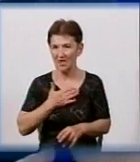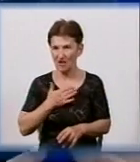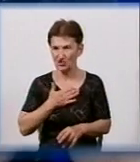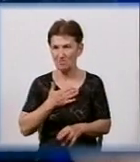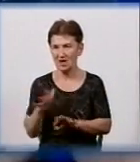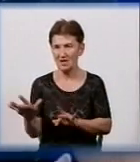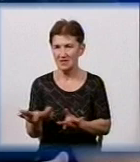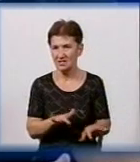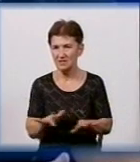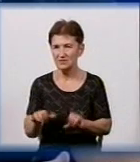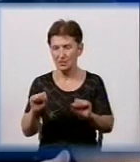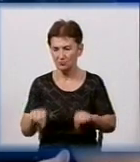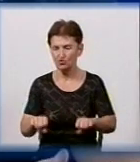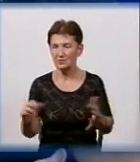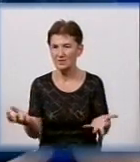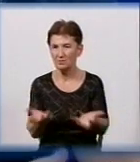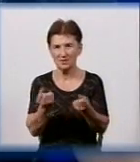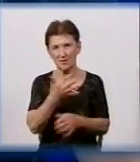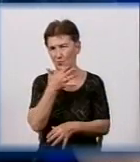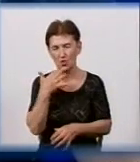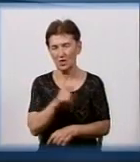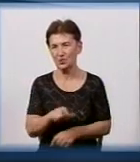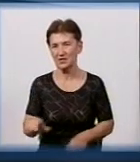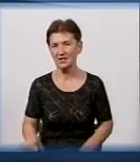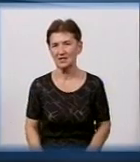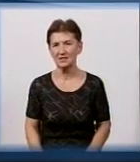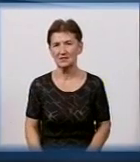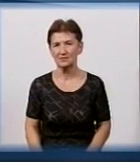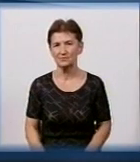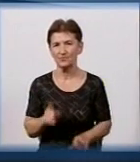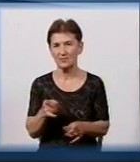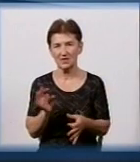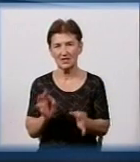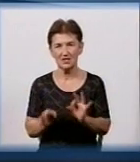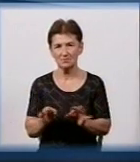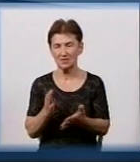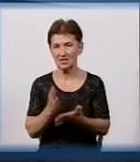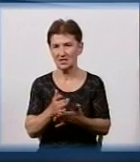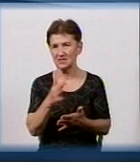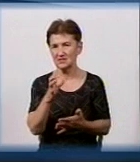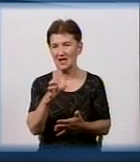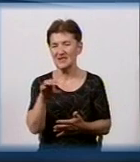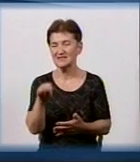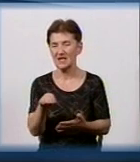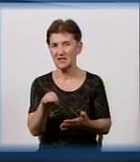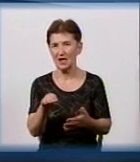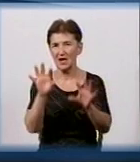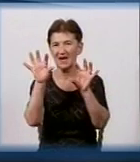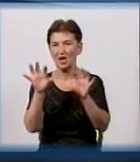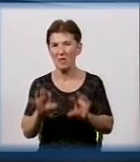зможемо спасти багато людей. Насправді, то є кілька статей Кримінального кодексу, які